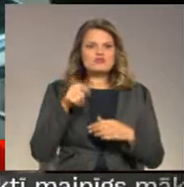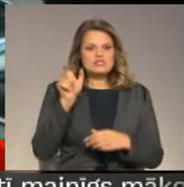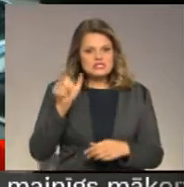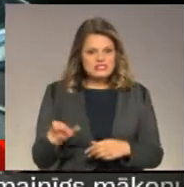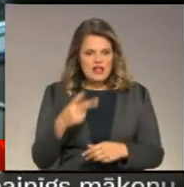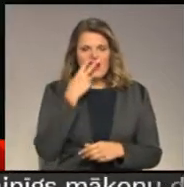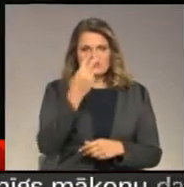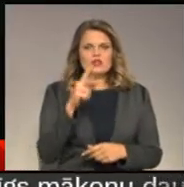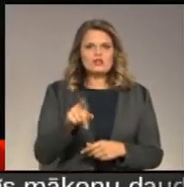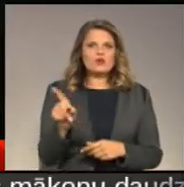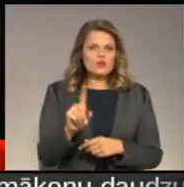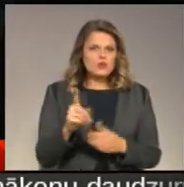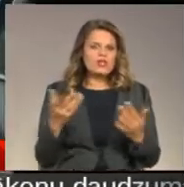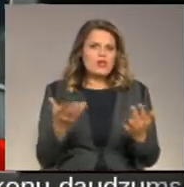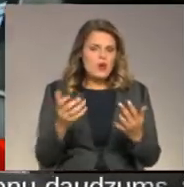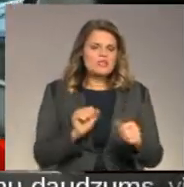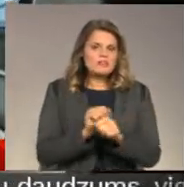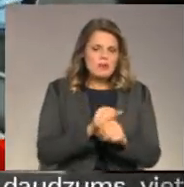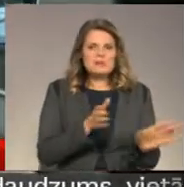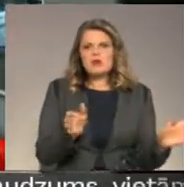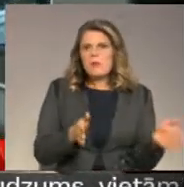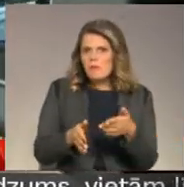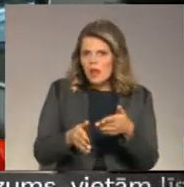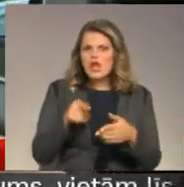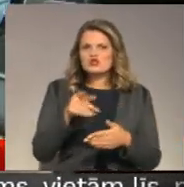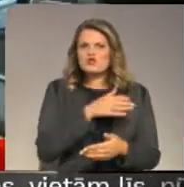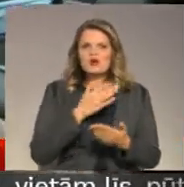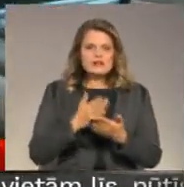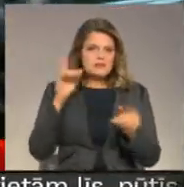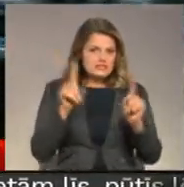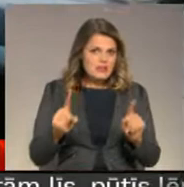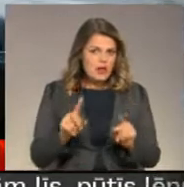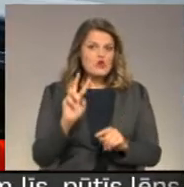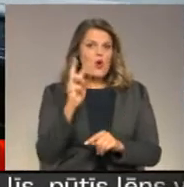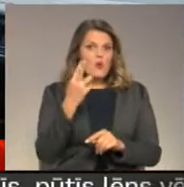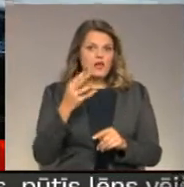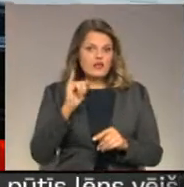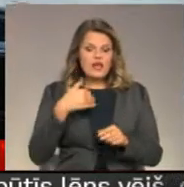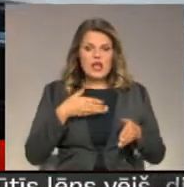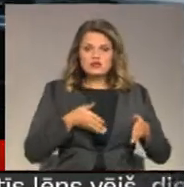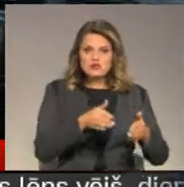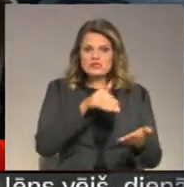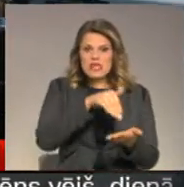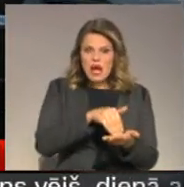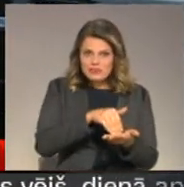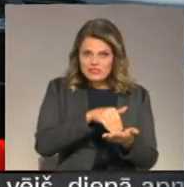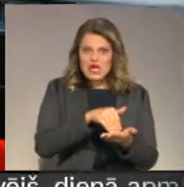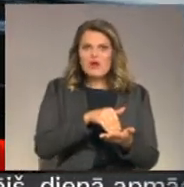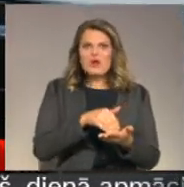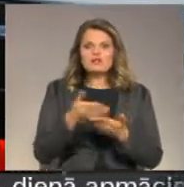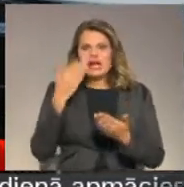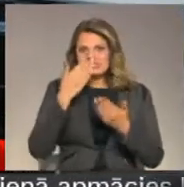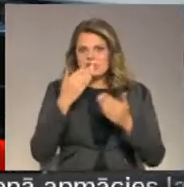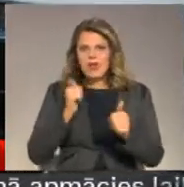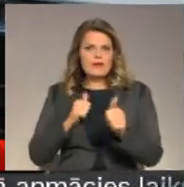cilvēks ieraudzīja, ka tur ir kaut kas, piebramzēja un palaida. Šī ir ļoti bijis tam lieta, jo es otrajā josla apstājos, un kāds